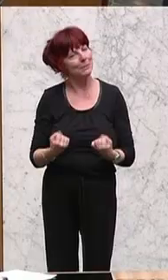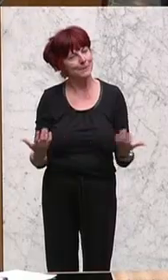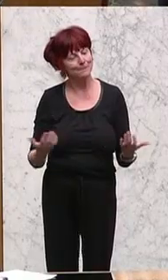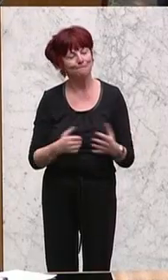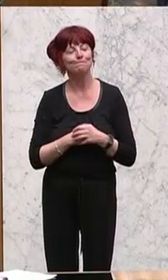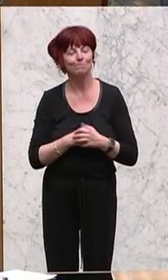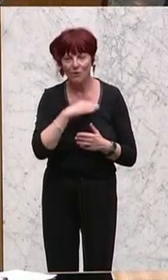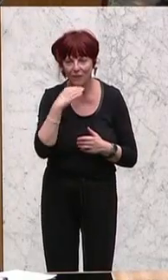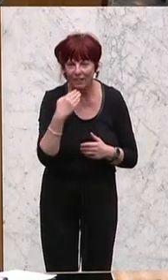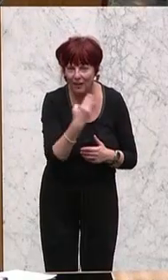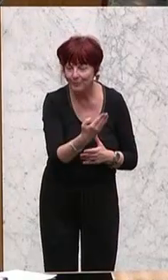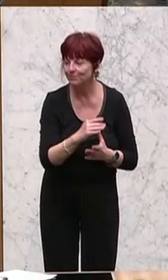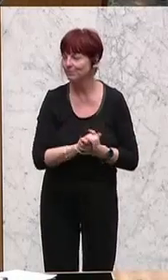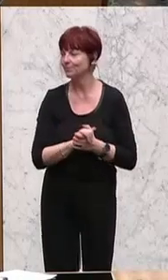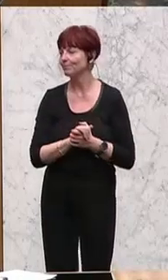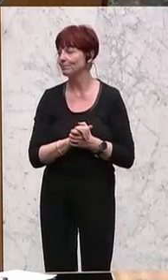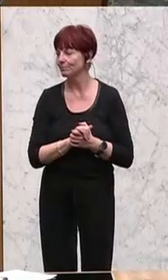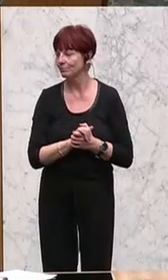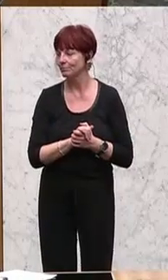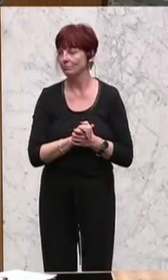Andreas Ottenschläger, der Verkehrssprecher der ÖVP.